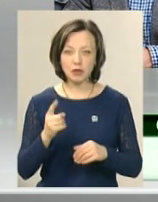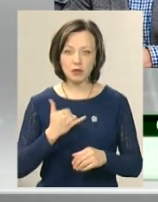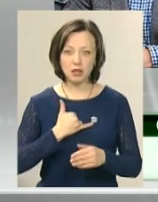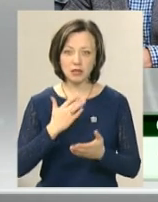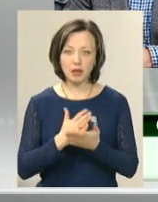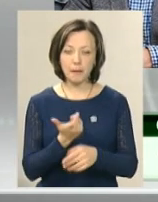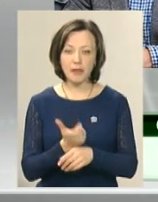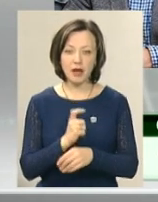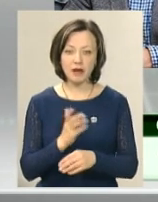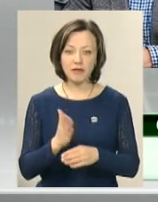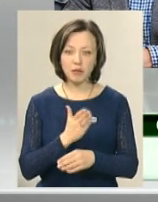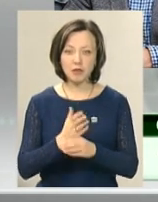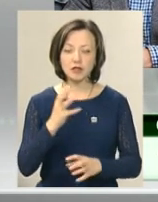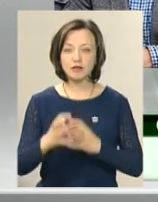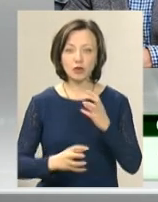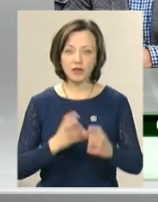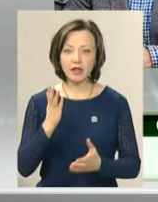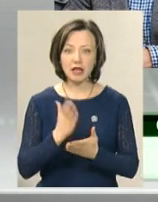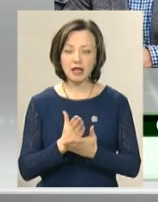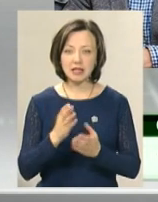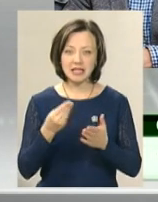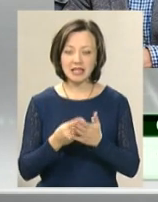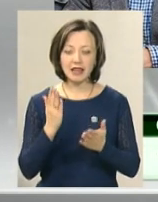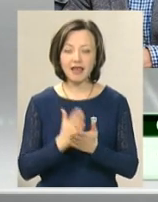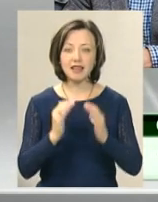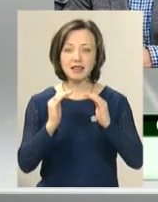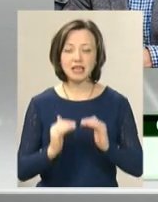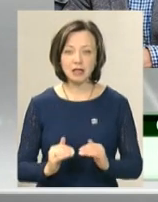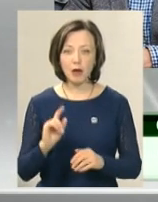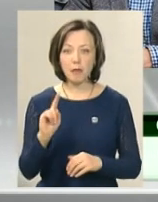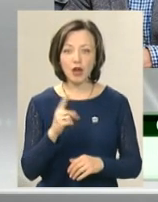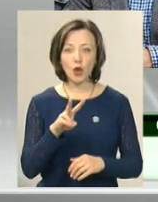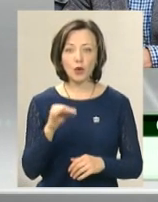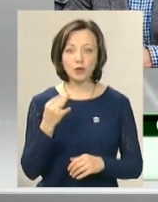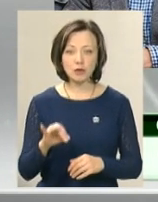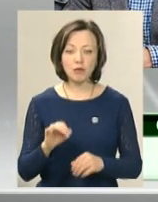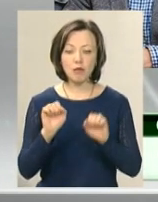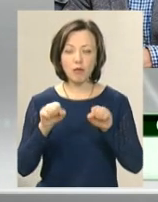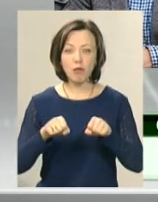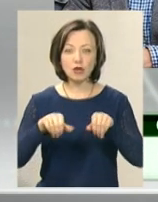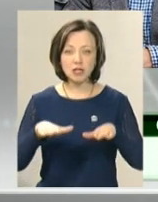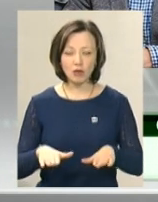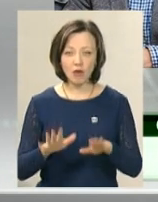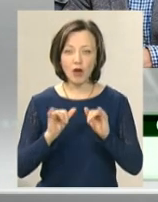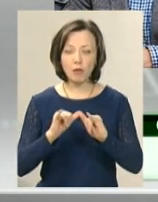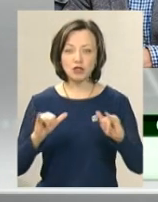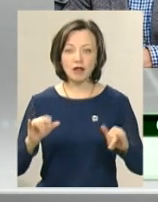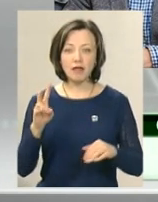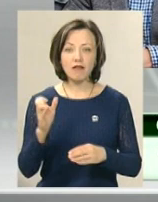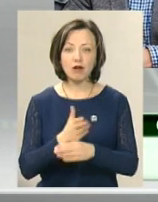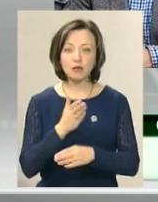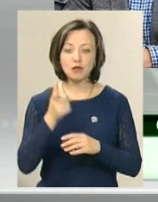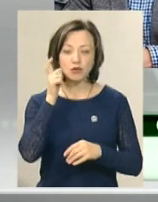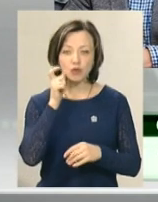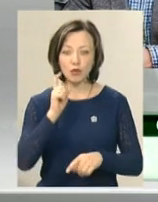перевиробництв, а світові ціни є низькими. Першого лютого може вийти постанова, але вона буде розпространятися на виробництво